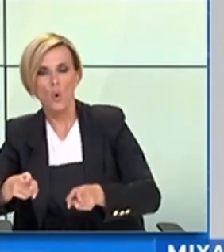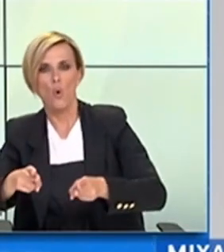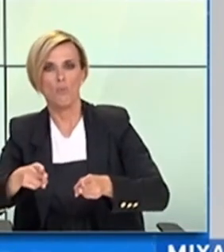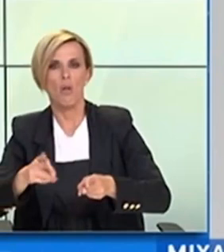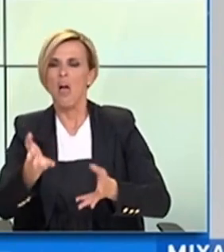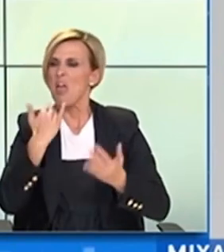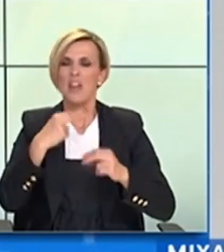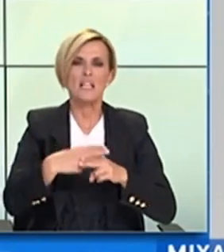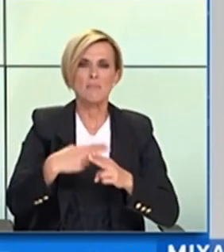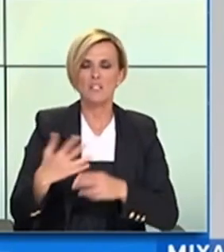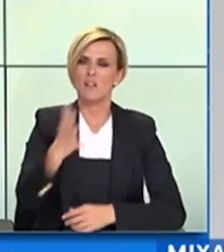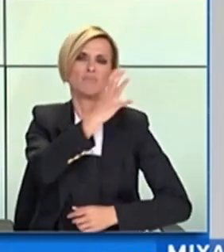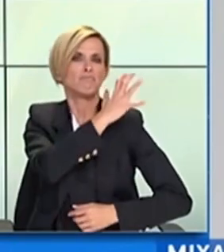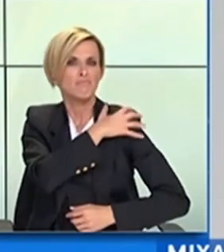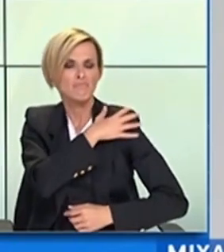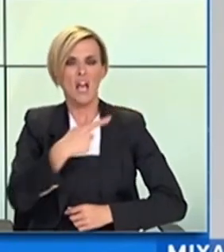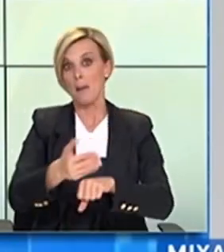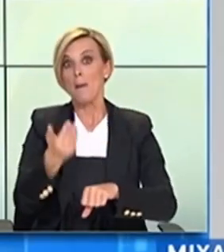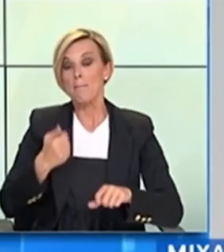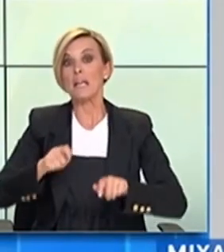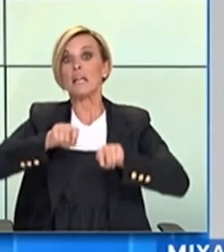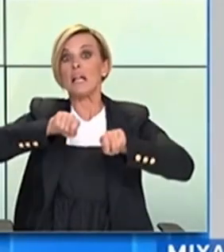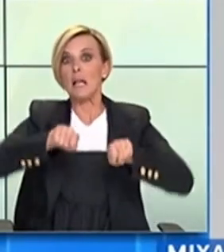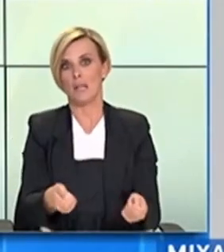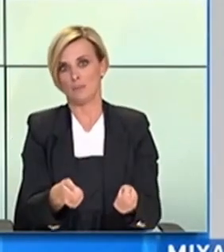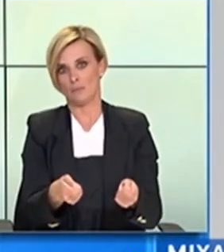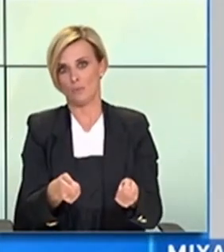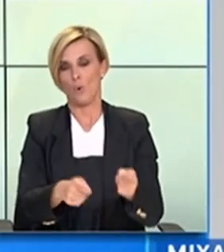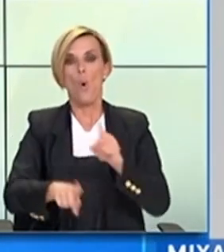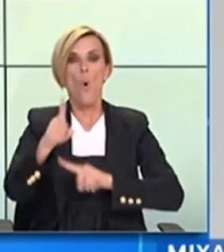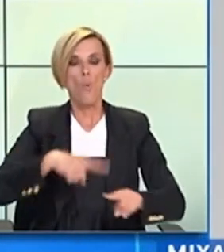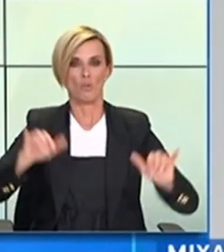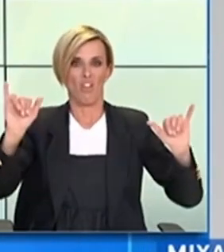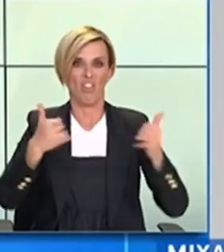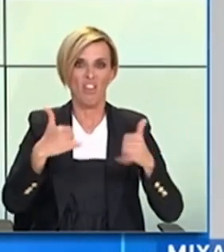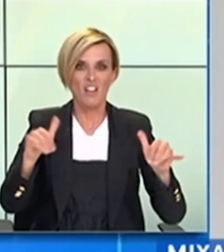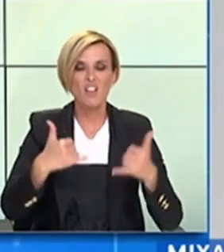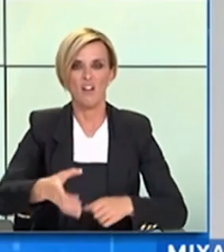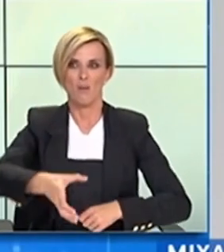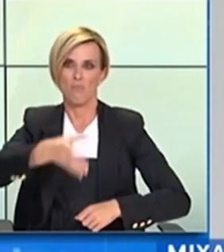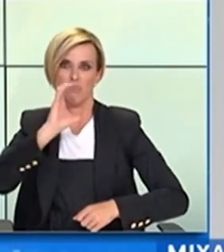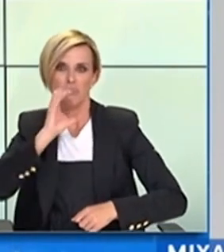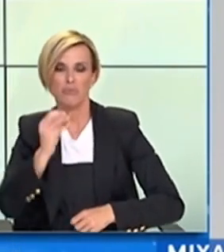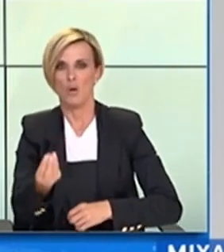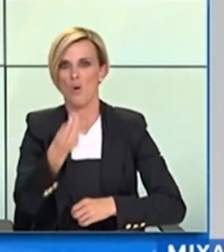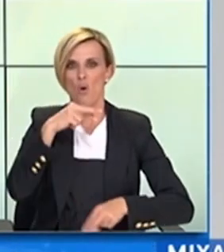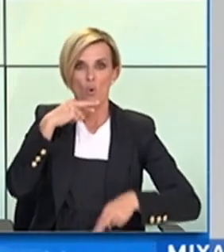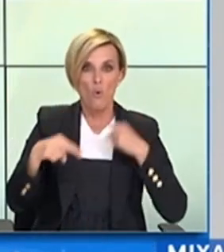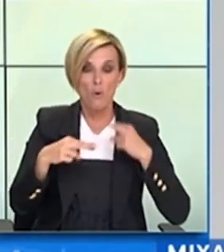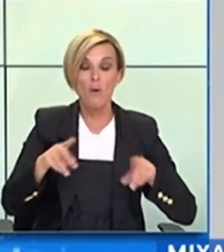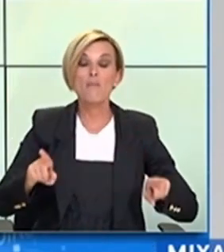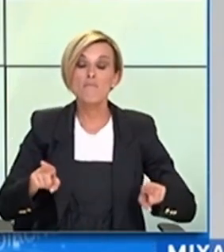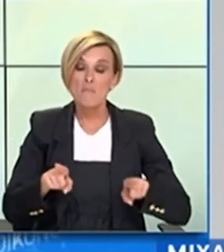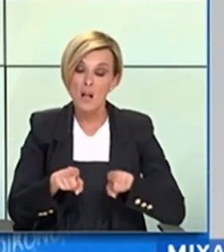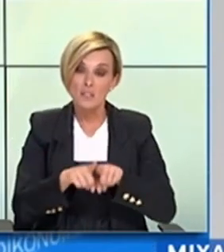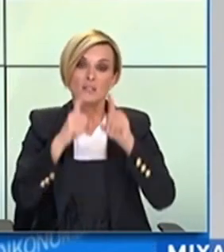μέχρι τον τελευταίο απλό αστιφύλακα. Όποιος διασκεδάζει, πίνει, τρώει χωρίς να τηρεί τα